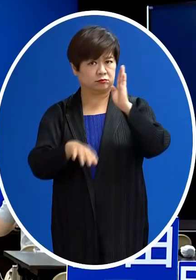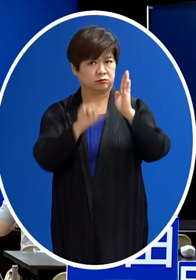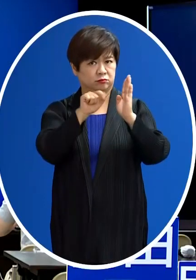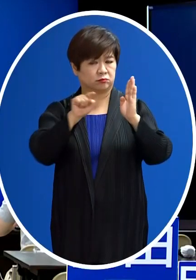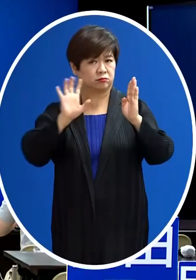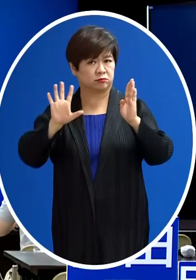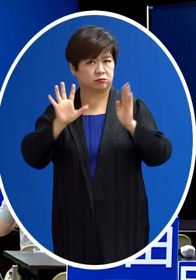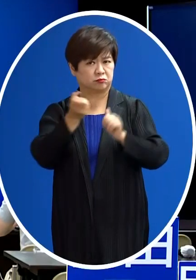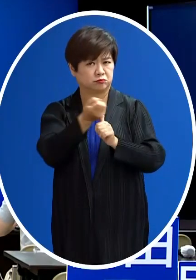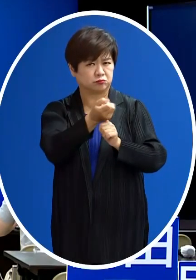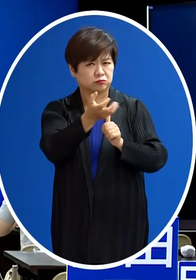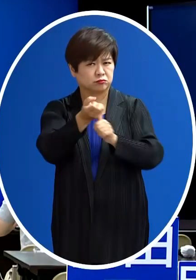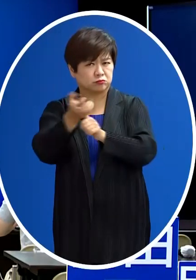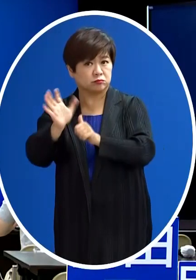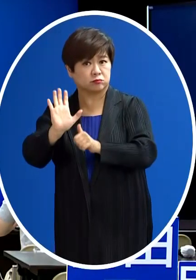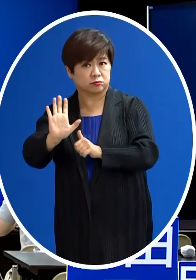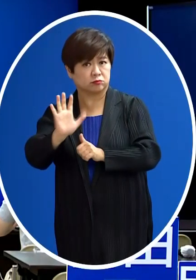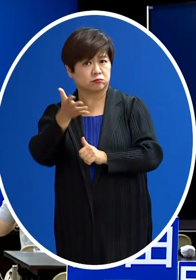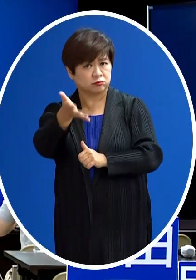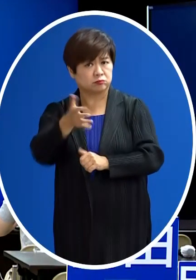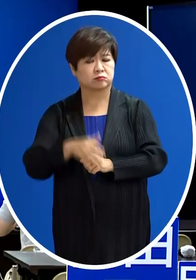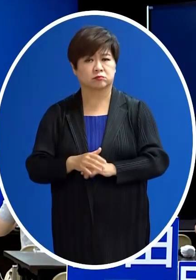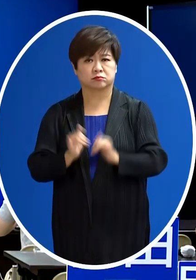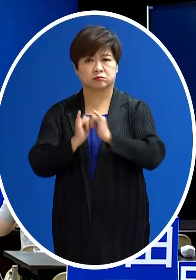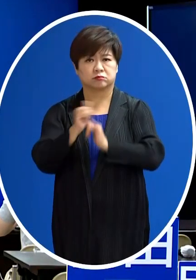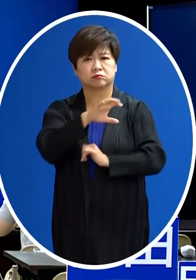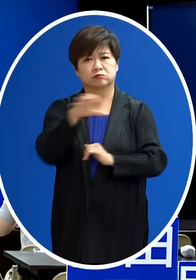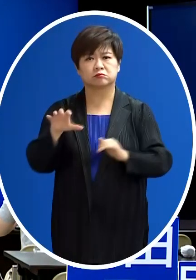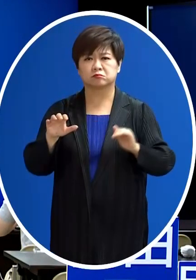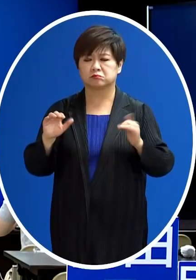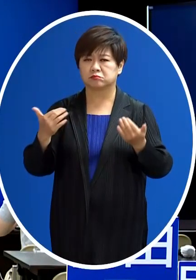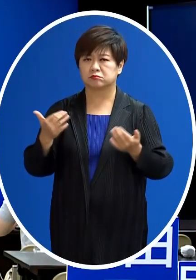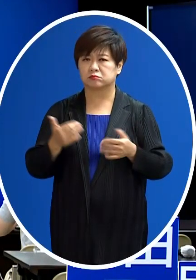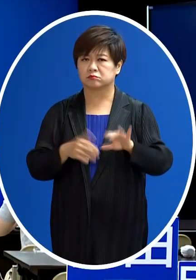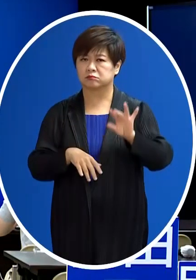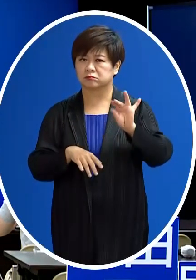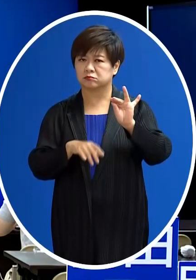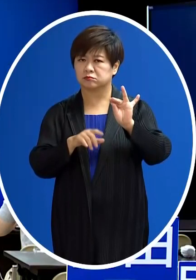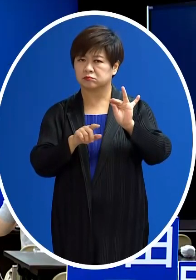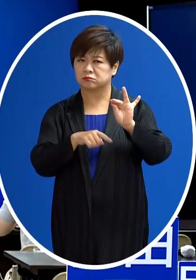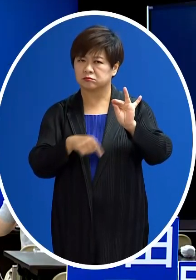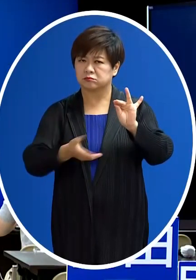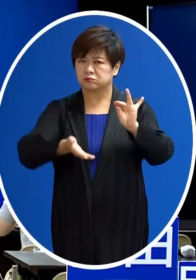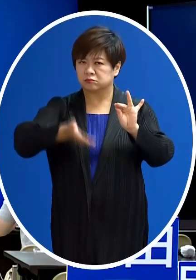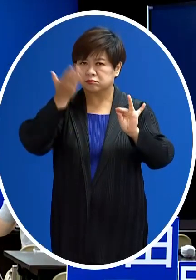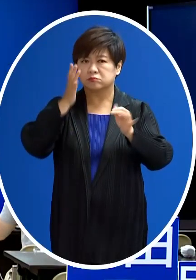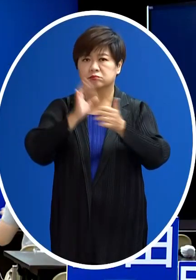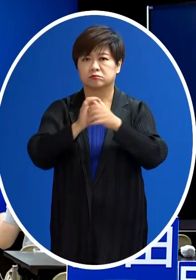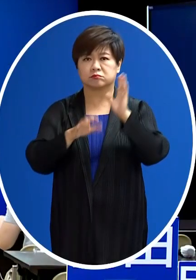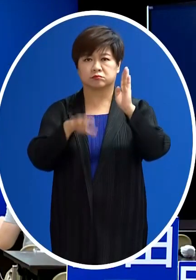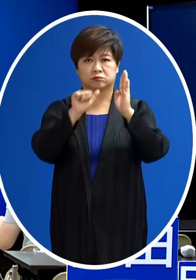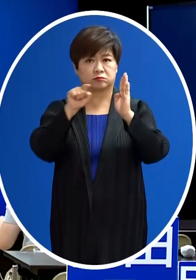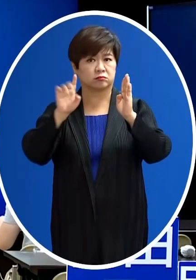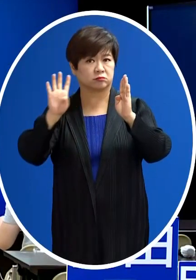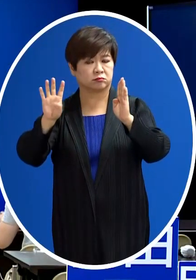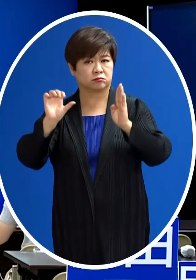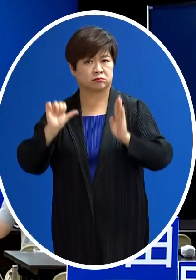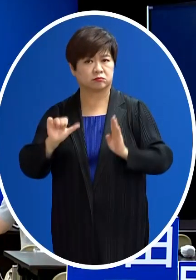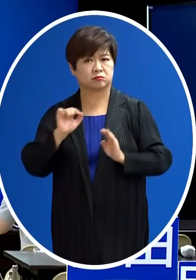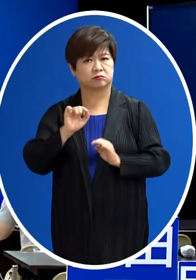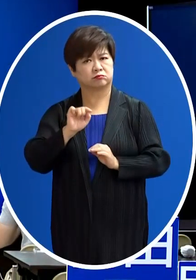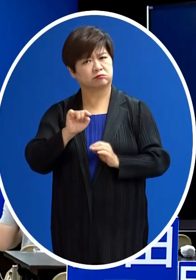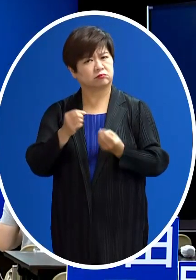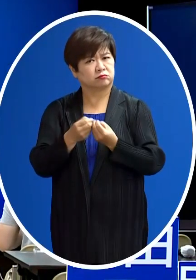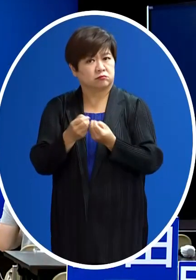不明的傳播鏈 也有意思說 現在社區裡面其實是有100多例B.A.4或B.A.5的個案 那我們怎麼看謝謝